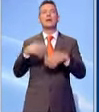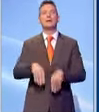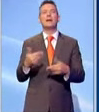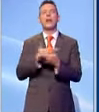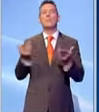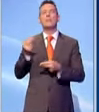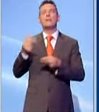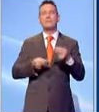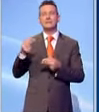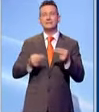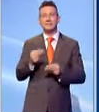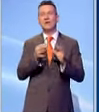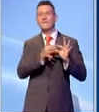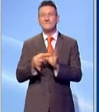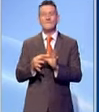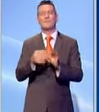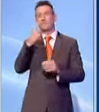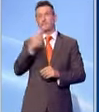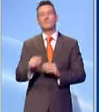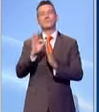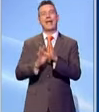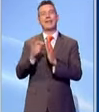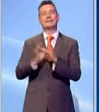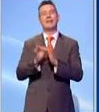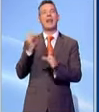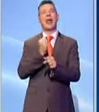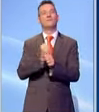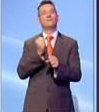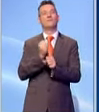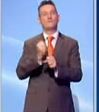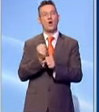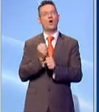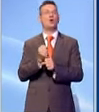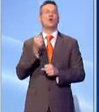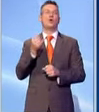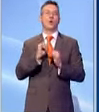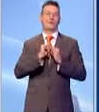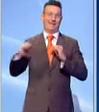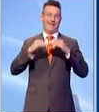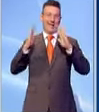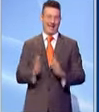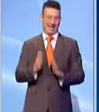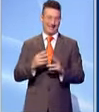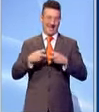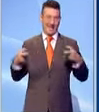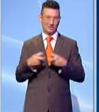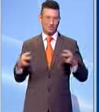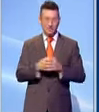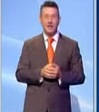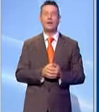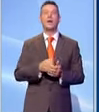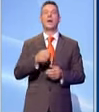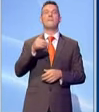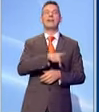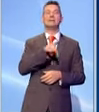pubblica amministrazione in linea con le caratteristiche del lavoro agile. L'onorevole Stefania Prestigiacomo ha facoltà di illustrare la sua interrogazione.